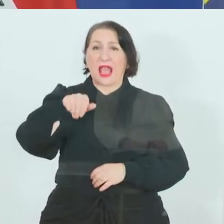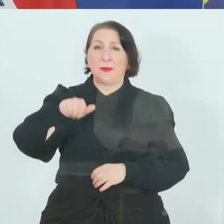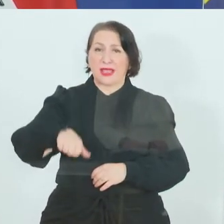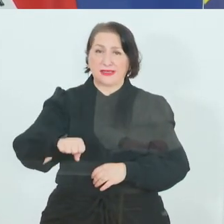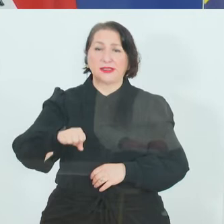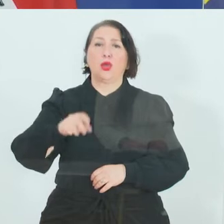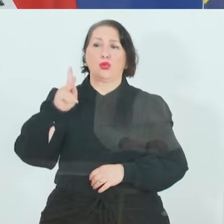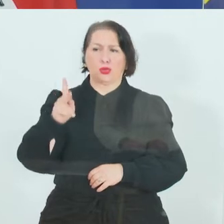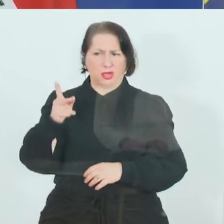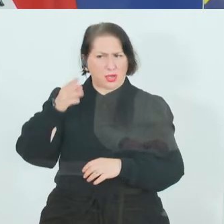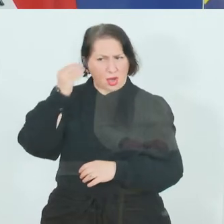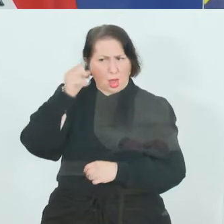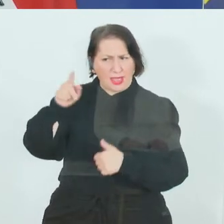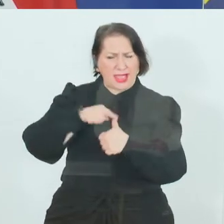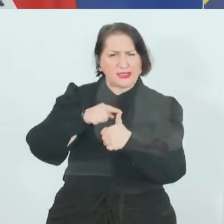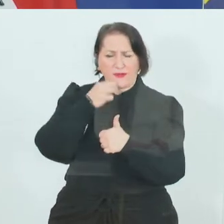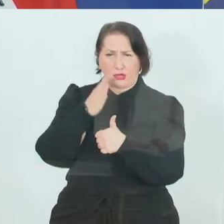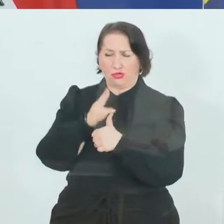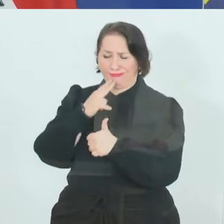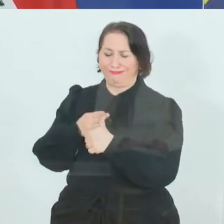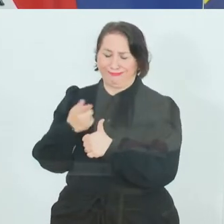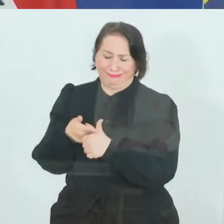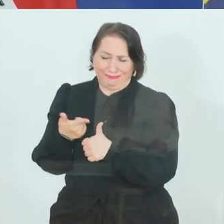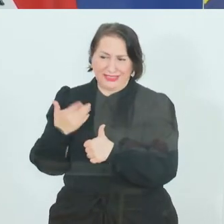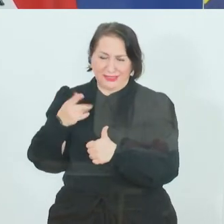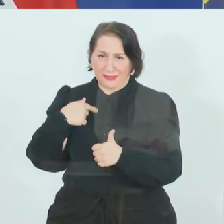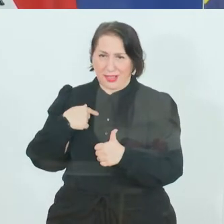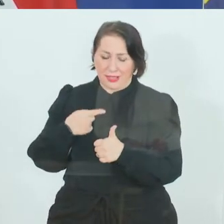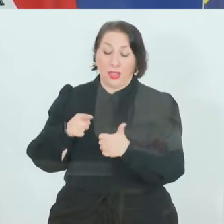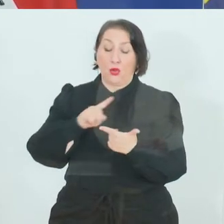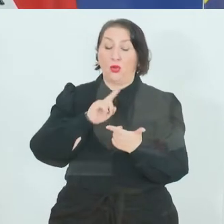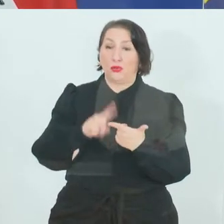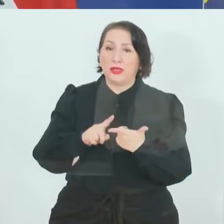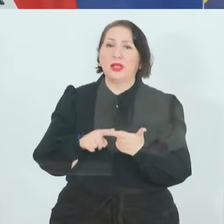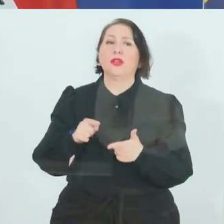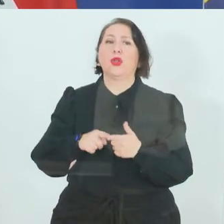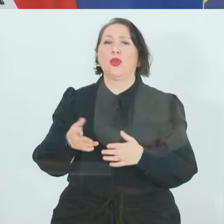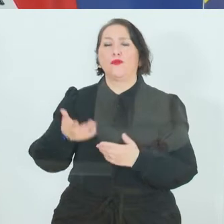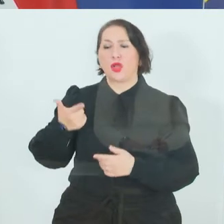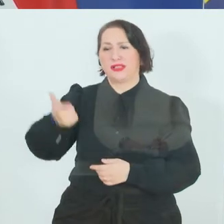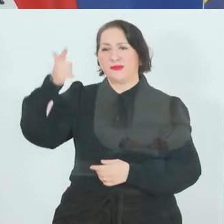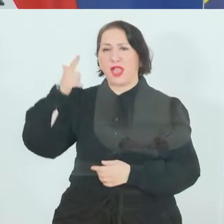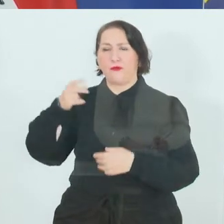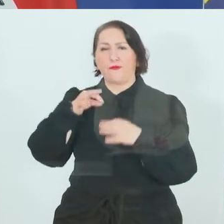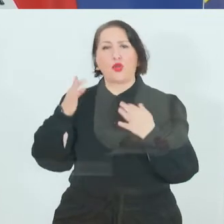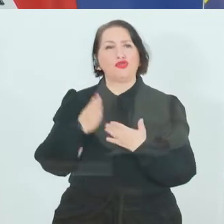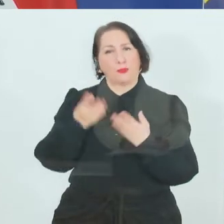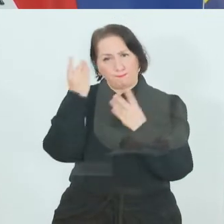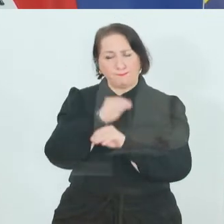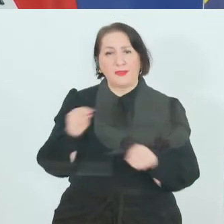Ich hoffe, das beantwortet die erste Frage. Und zur zweiten Frage. Wir haben vor über zwei Wochen kommuniziert, dass wir die